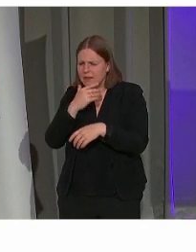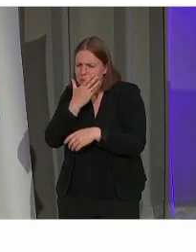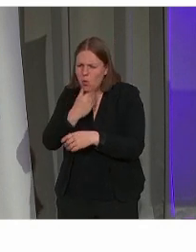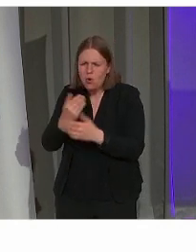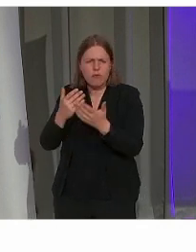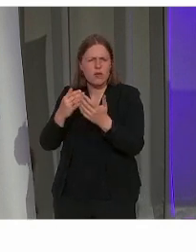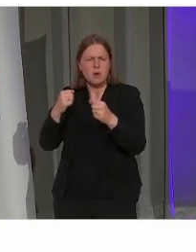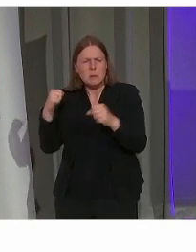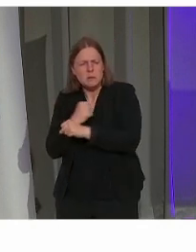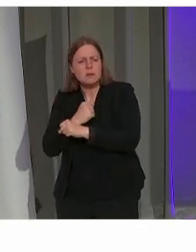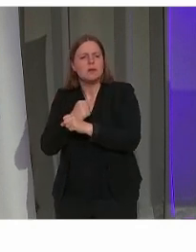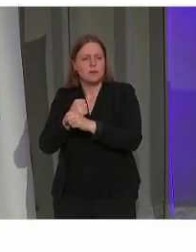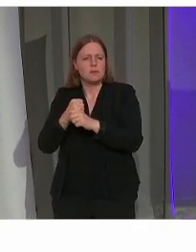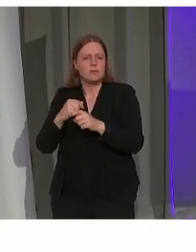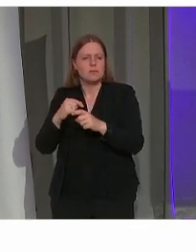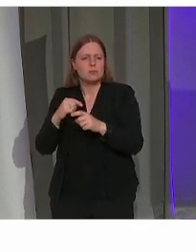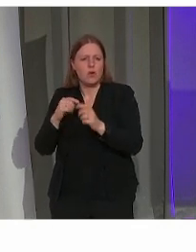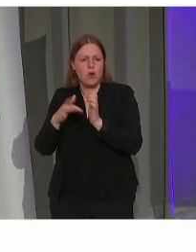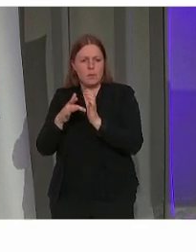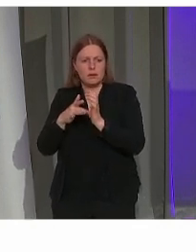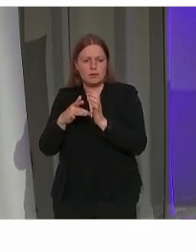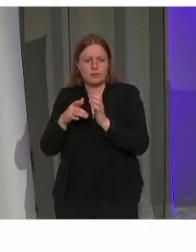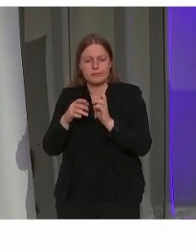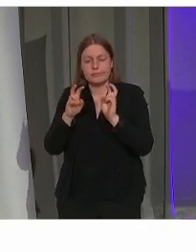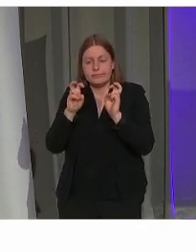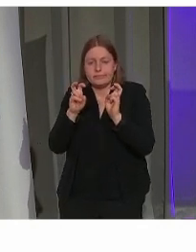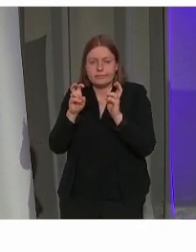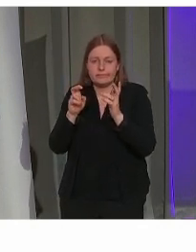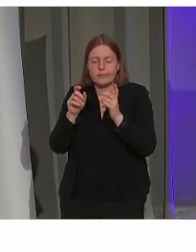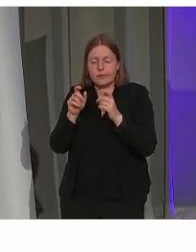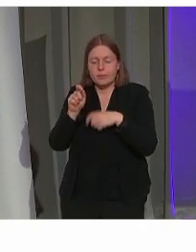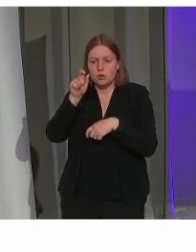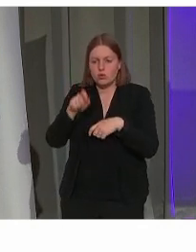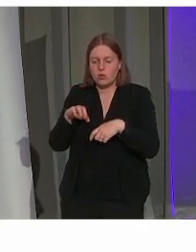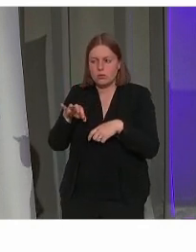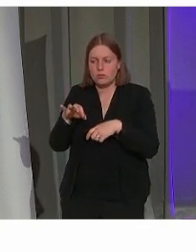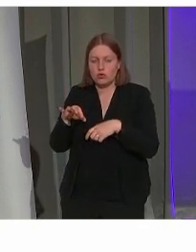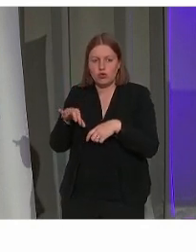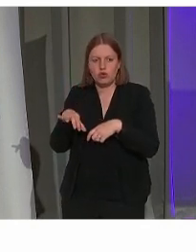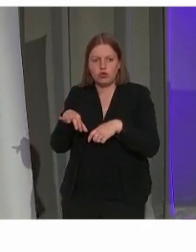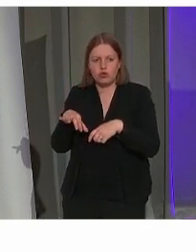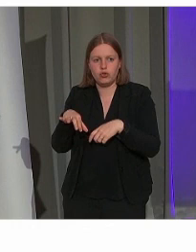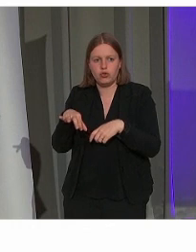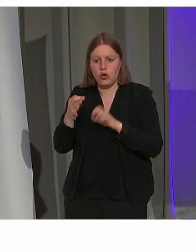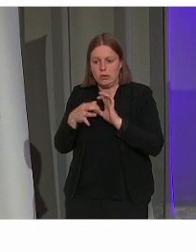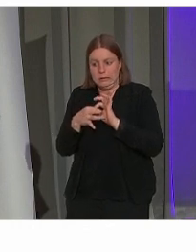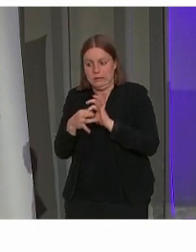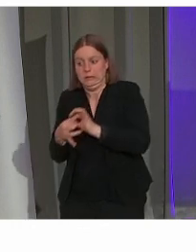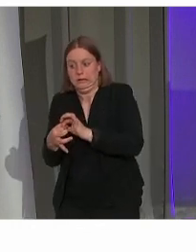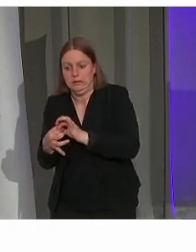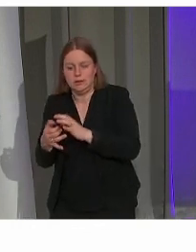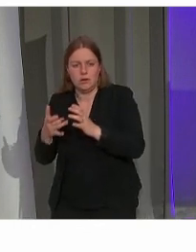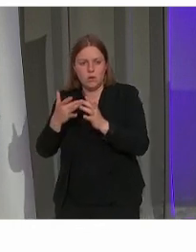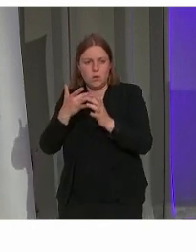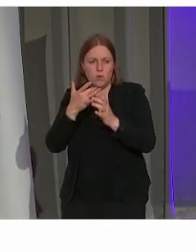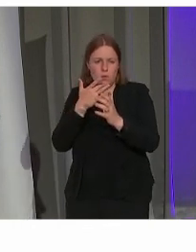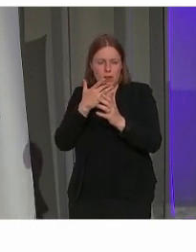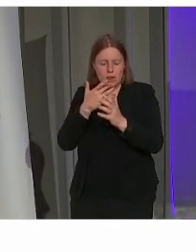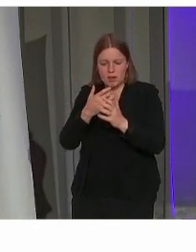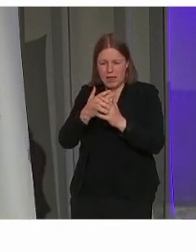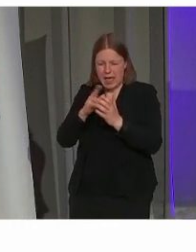is. Omdat die eigenlijk, ik maak het eventjes, iets te kort door de bocht, maar vooral dat erfgoed op de best mogelijke manier wil gaan